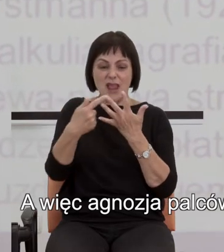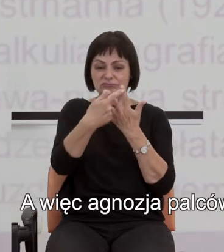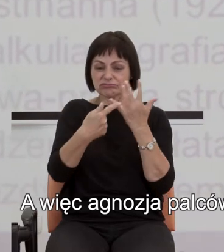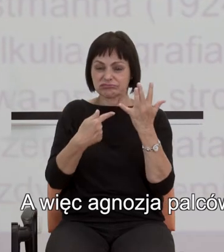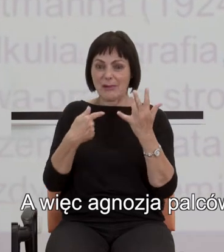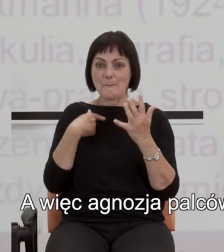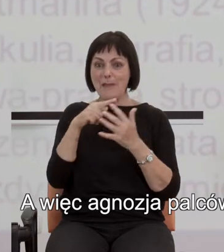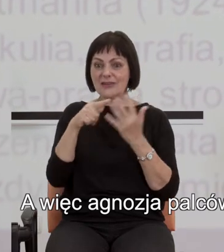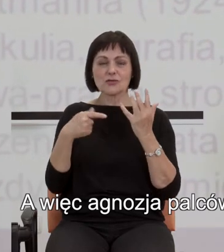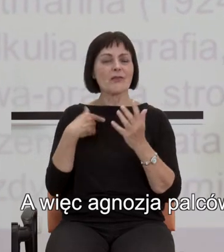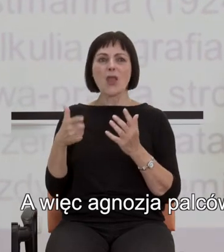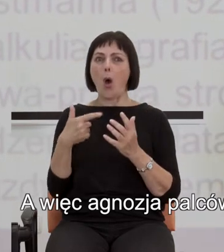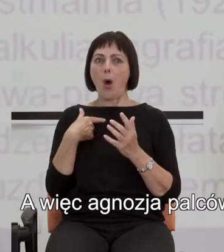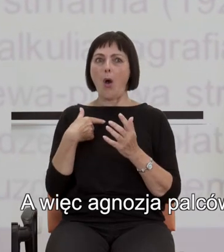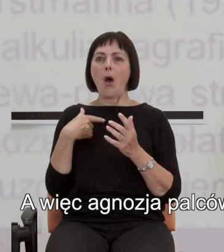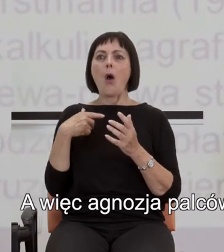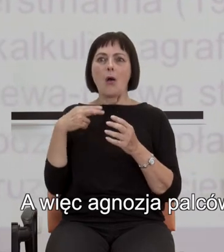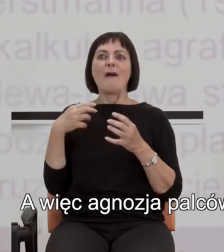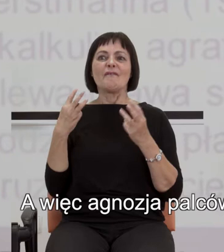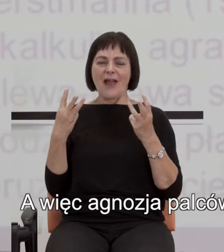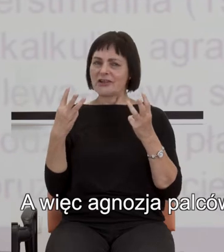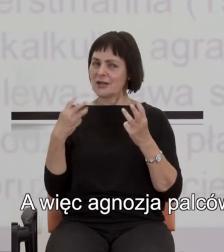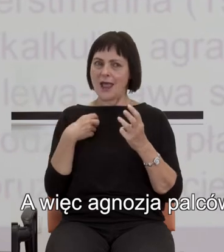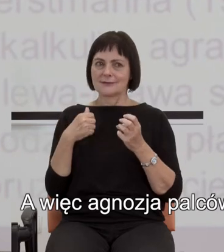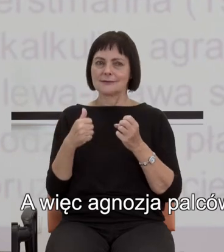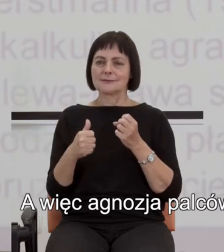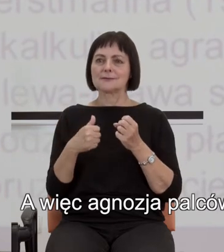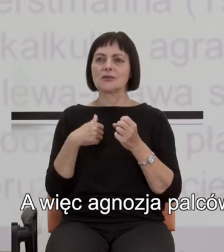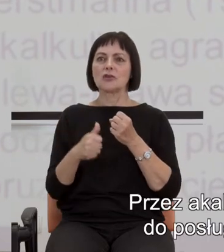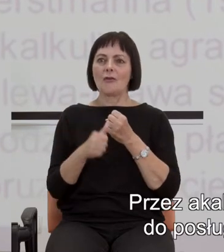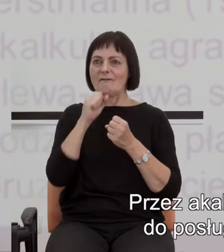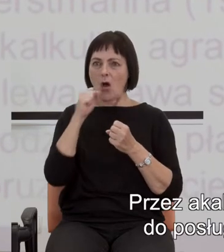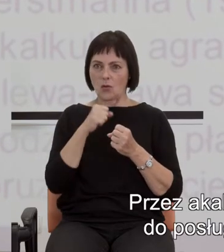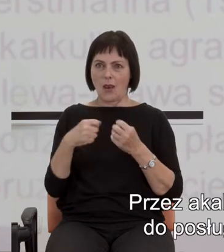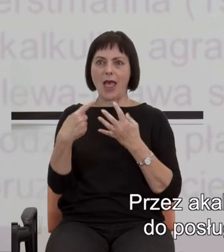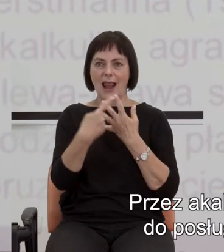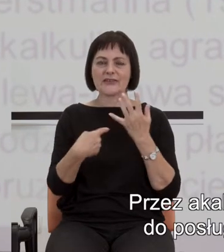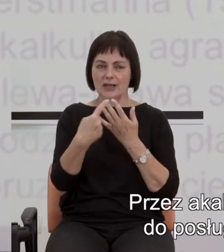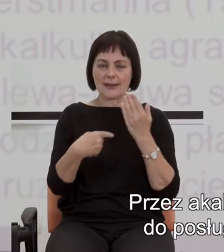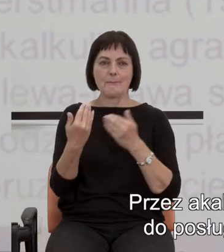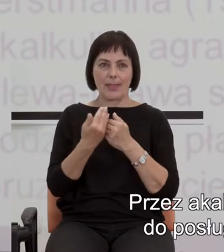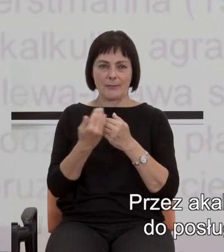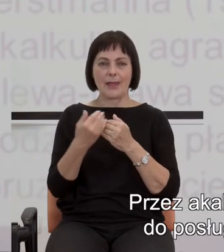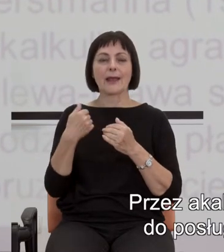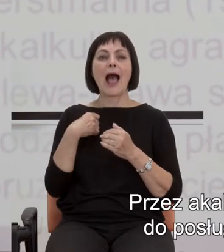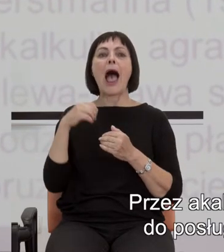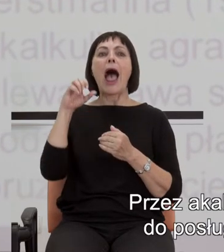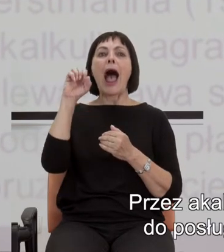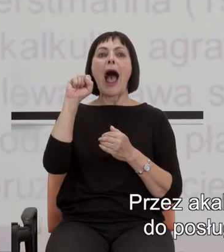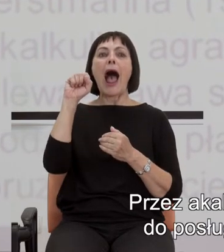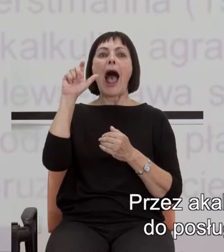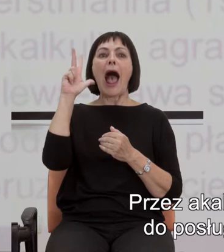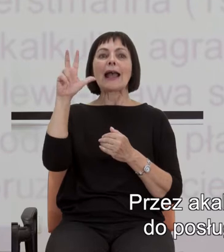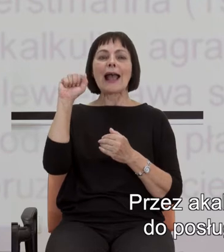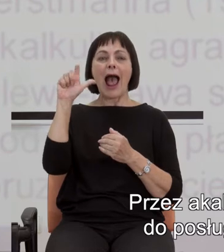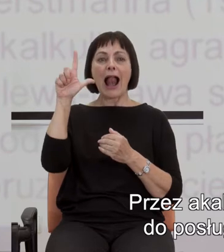jest bardzo ważnym objawem. Drugi objaw to akalkulia. Przez akalkulię rozumiemy tutaj całkowitą niezdolność